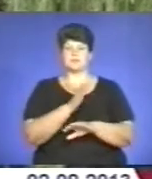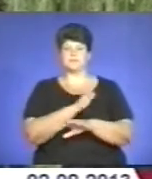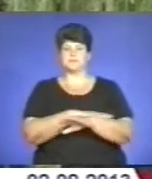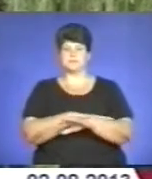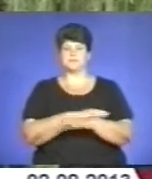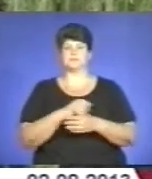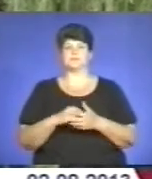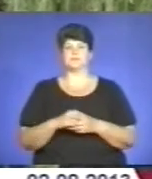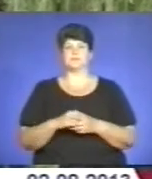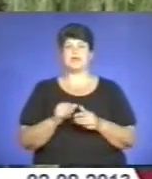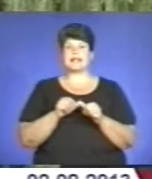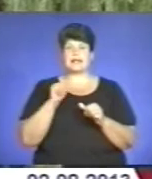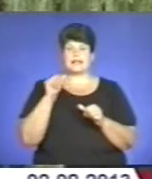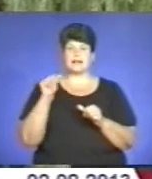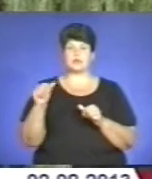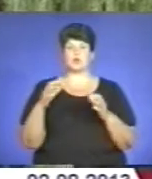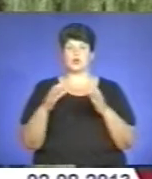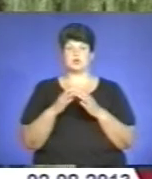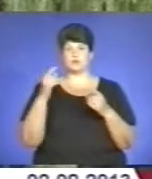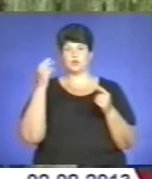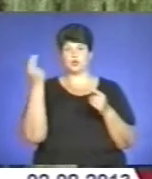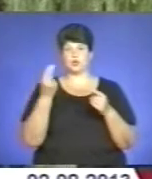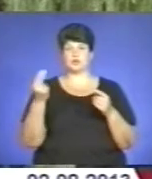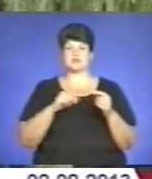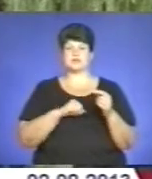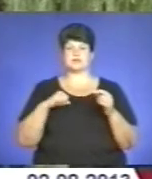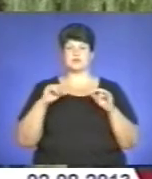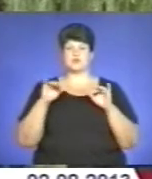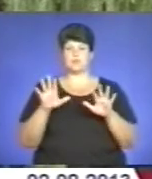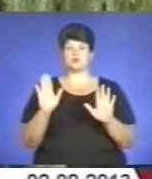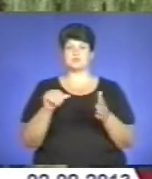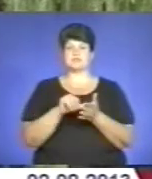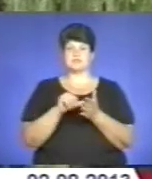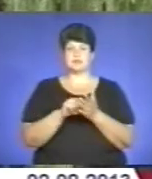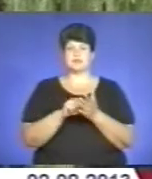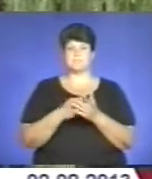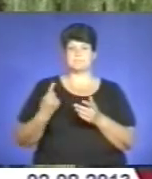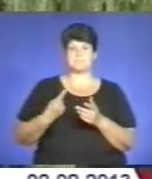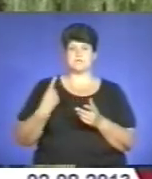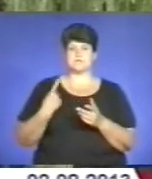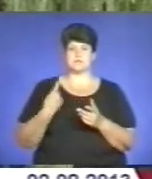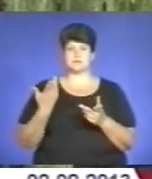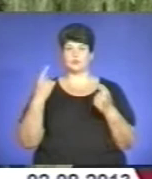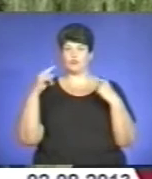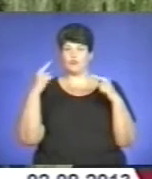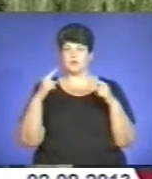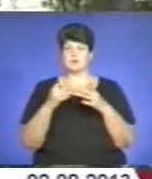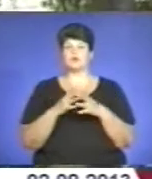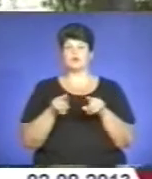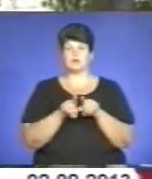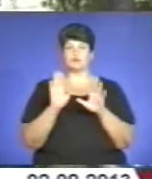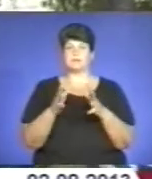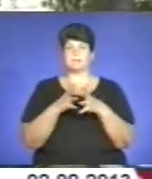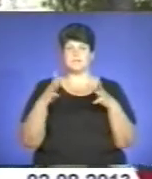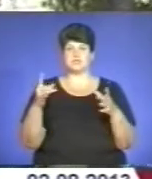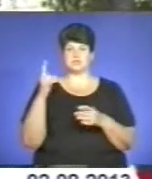Окрім колективів художньої самодіяльності, звичайно, будуть і представлені майстри народної творчості. Цього року їх також більше сотні. Коли